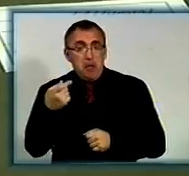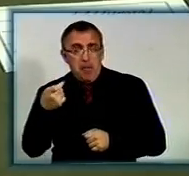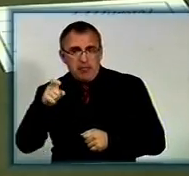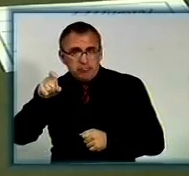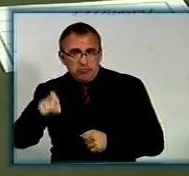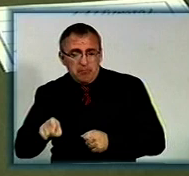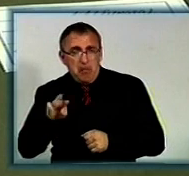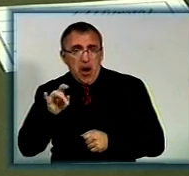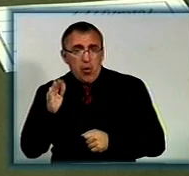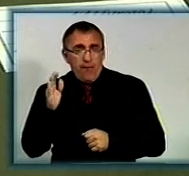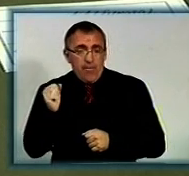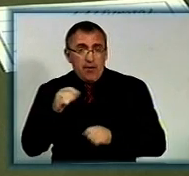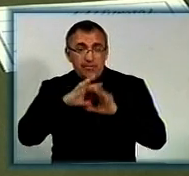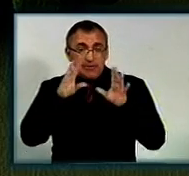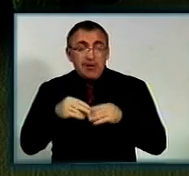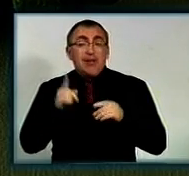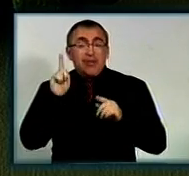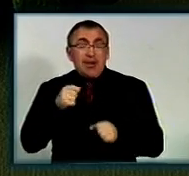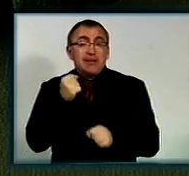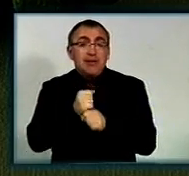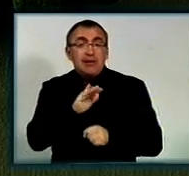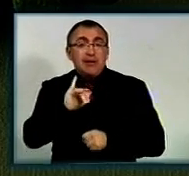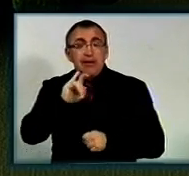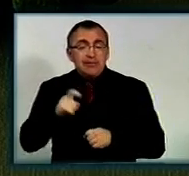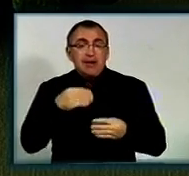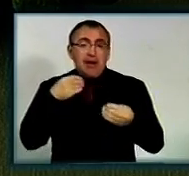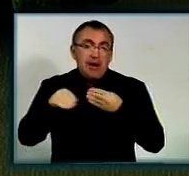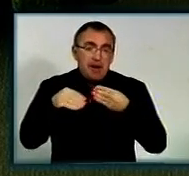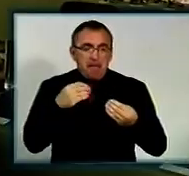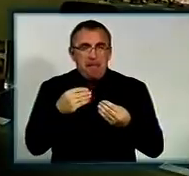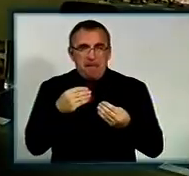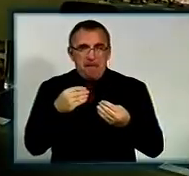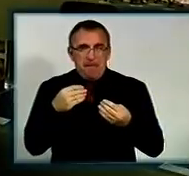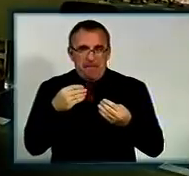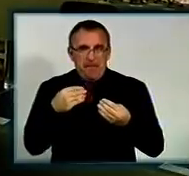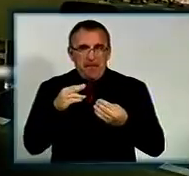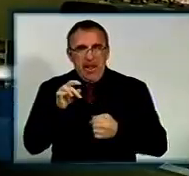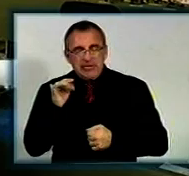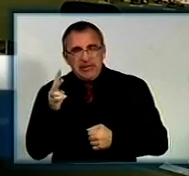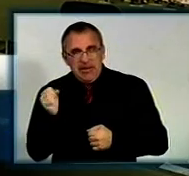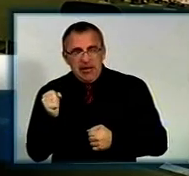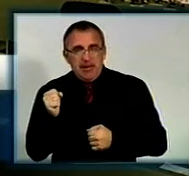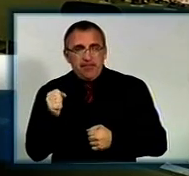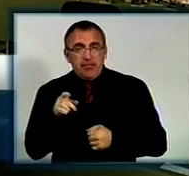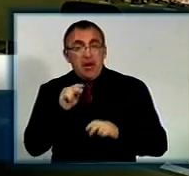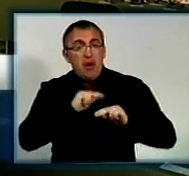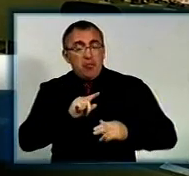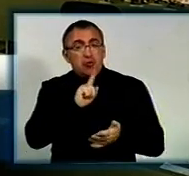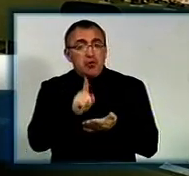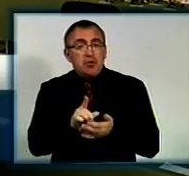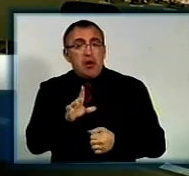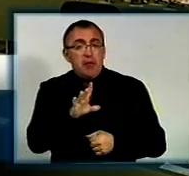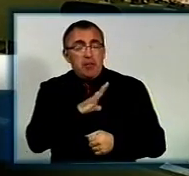Макарова. Насправді, все це теж зробили діти із картону та пластику. Тут кожна робота має бути